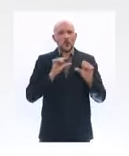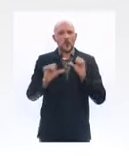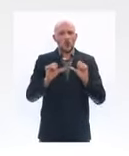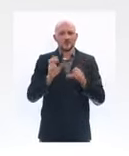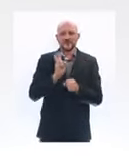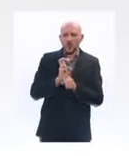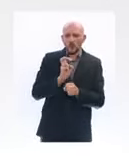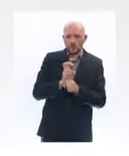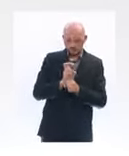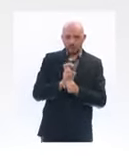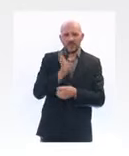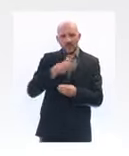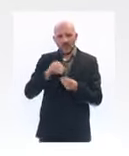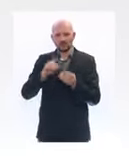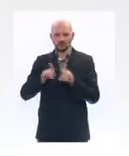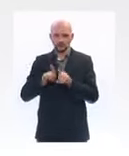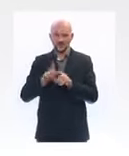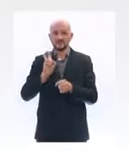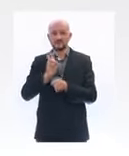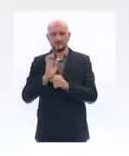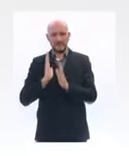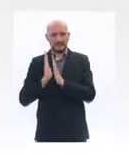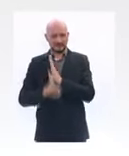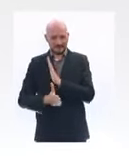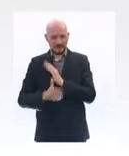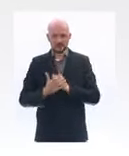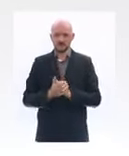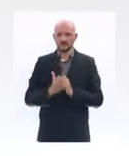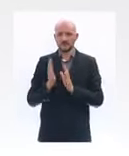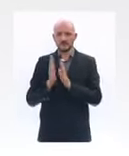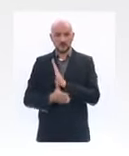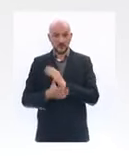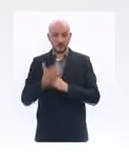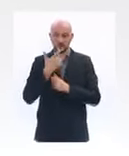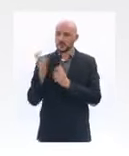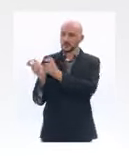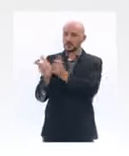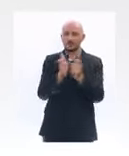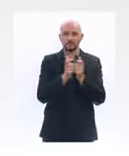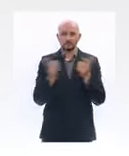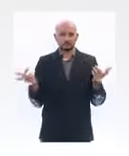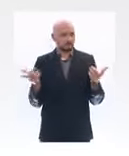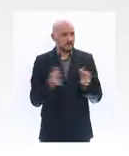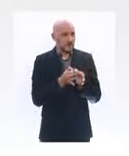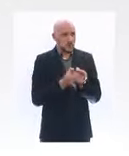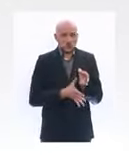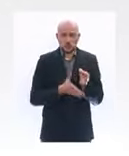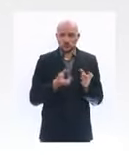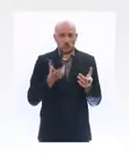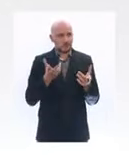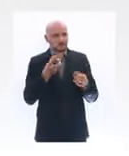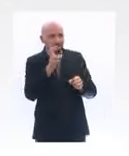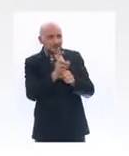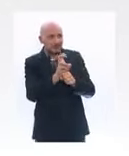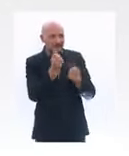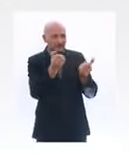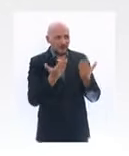'État des prêts directs. Si jamais une entreprise n'a aucune solution que les prêts garantis par l'État ne lui conviennent pas, qu'elle n